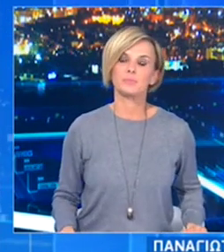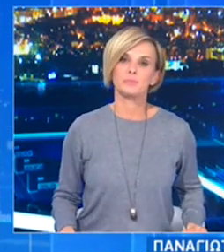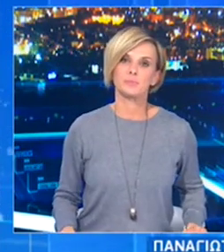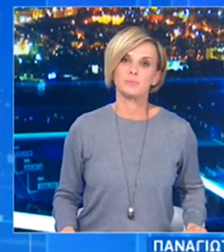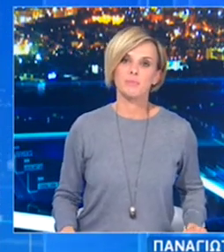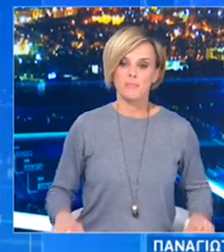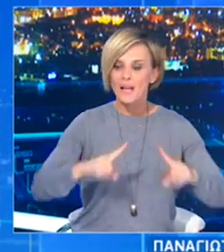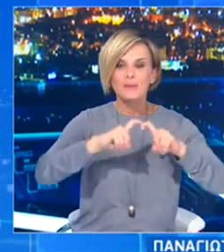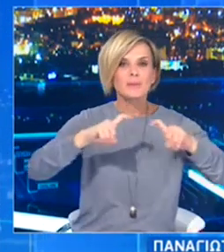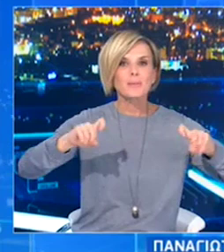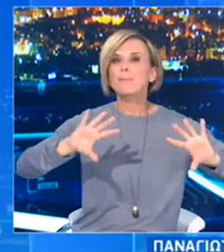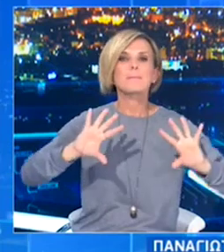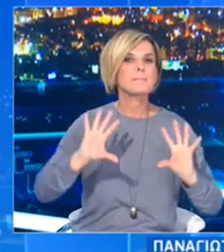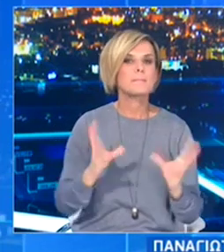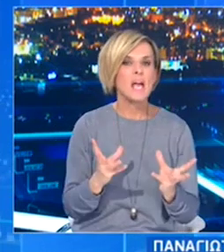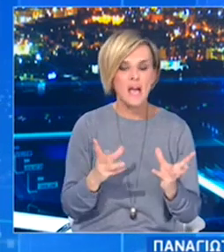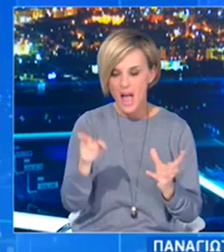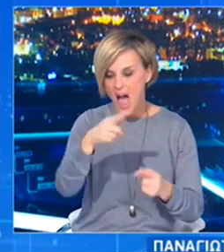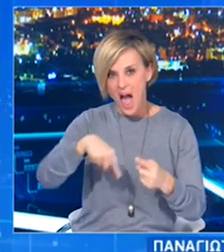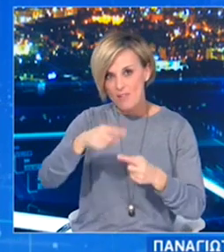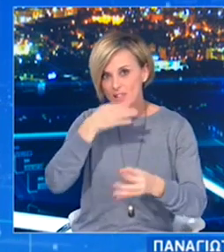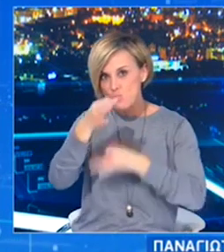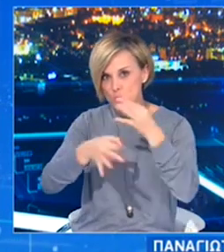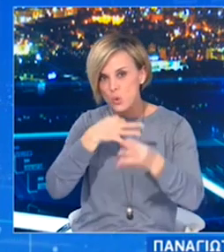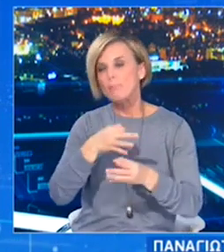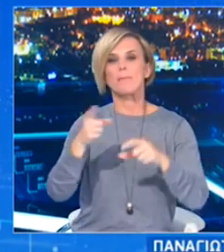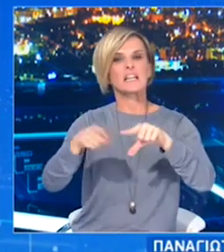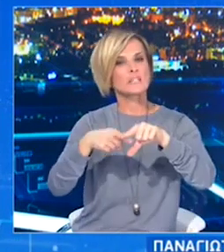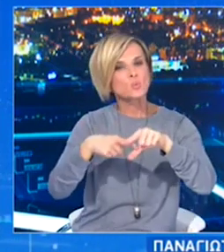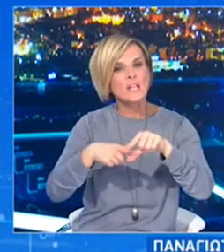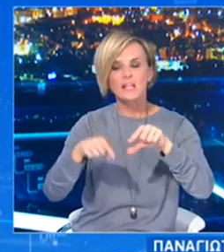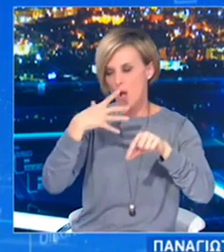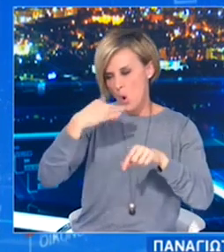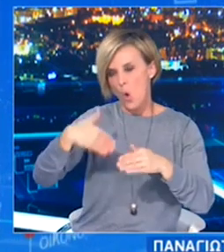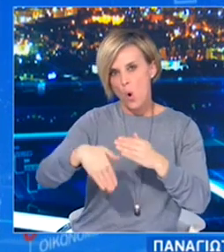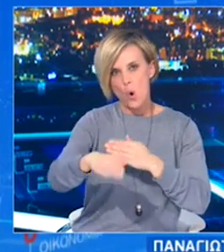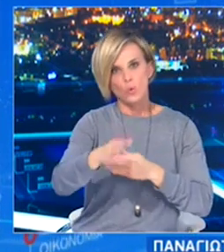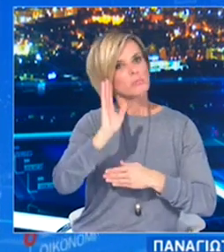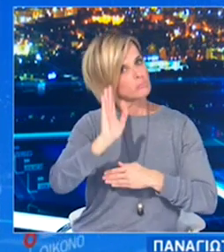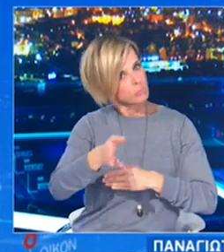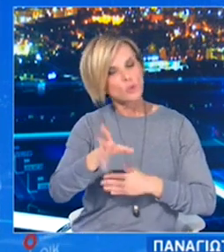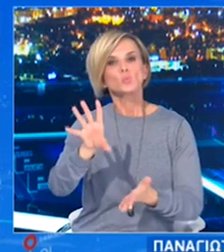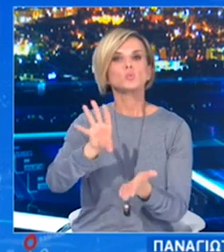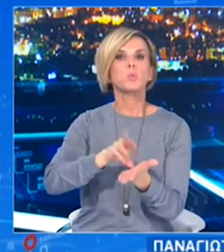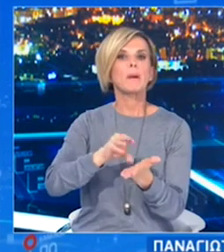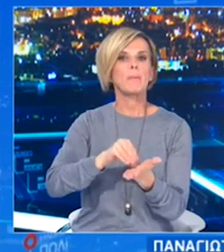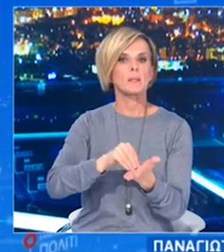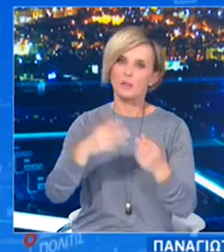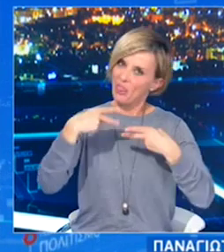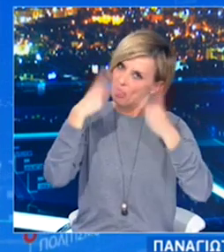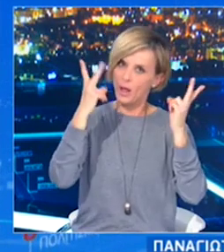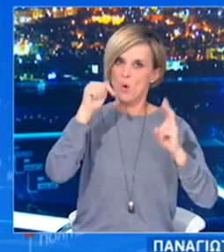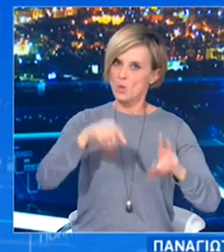Τα προϊόντα που εντάσσονται στους παραπάνω τέσσερις κωδικούς αριθμούς δραστηριότητας μπορούν να απολούνται και από τις υπεραγορές τροφήμαων, δηλαδή τα σούπερ μάρκετ.